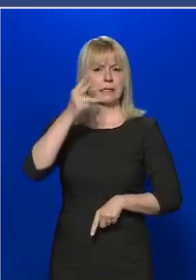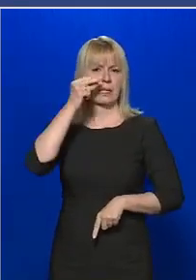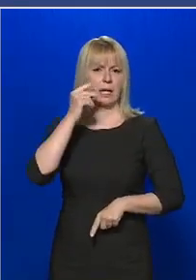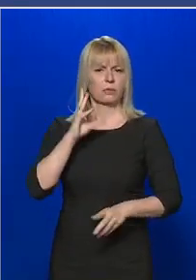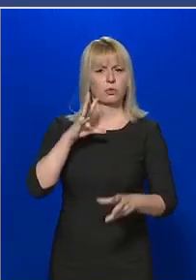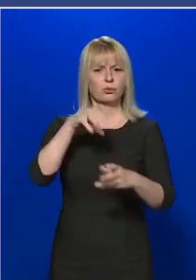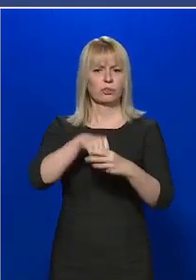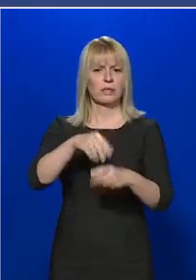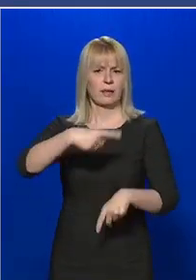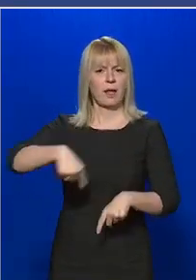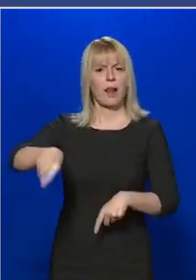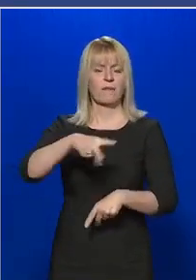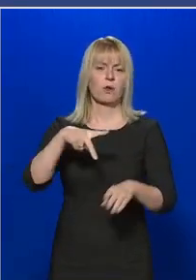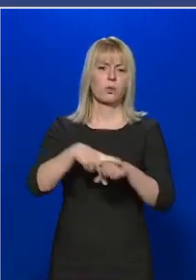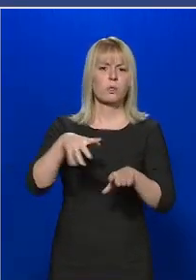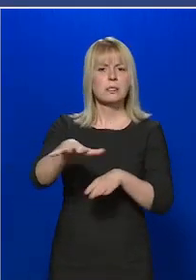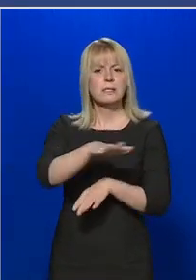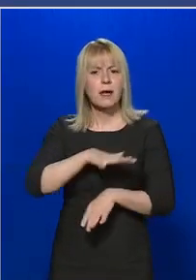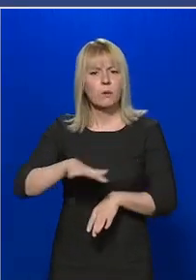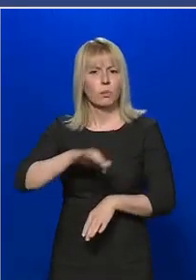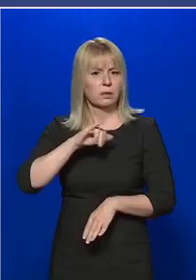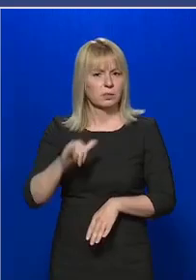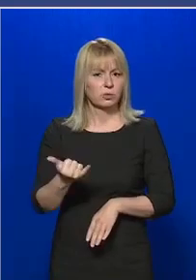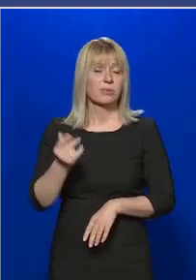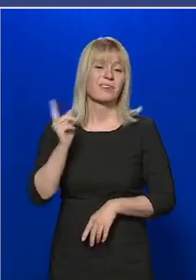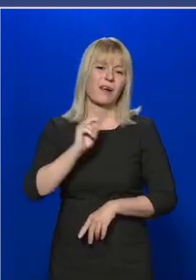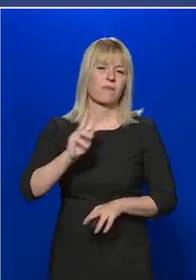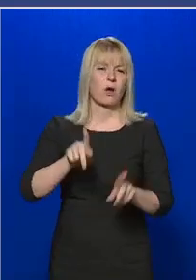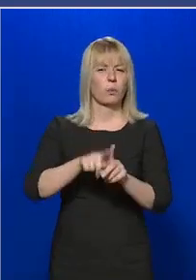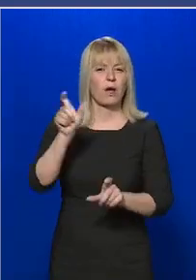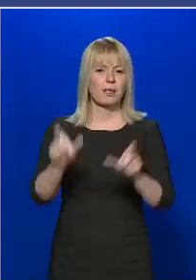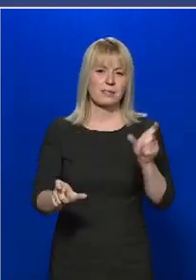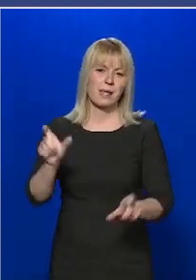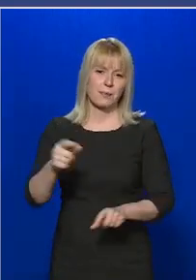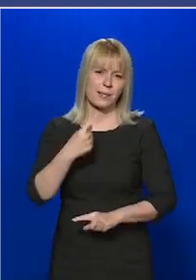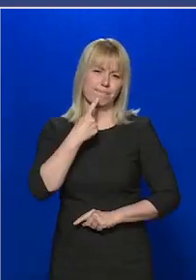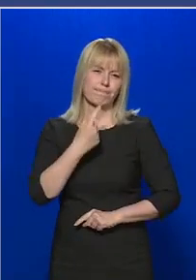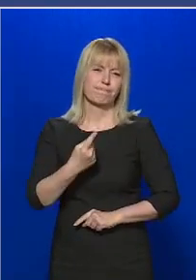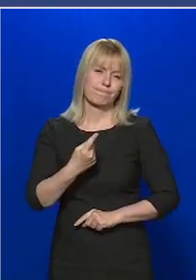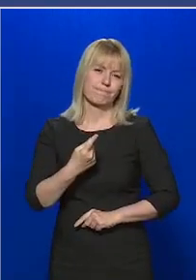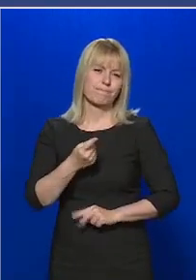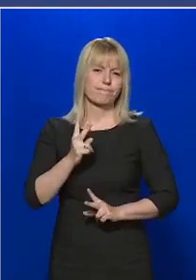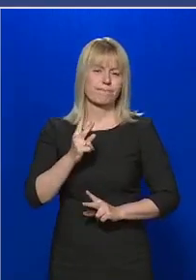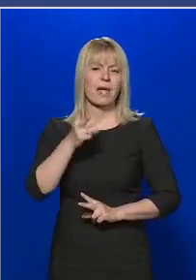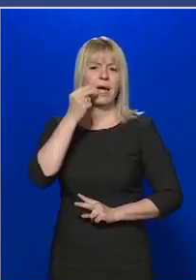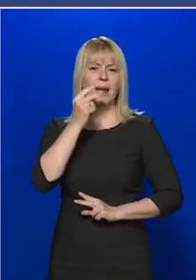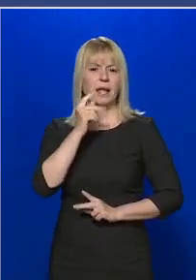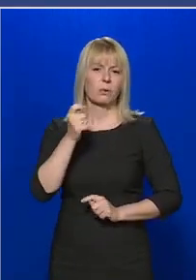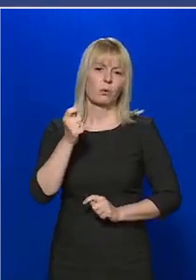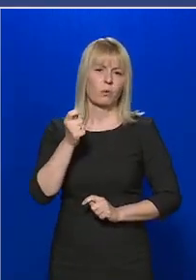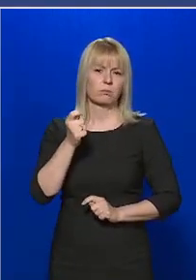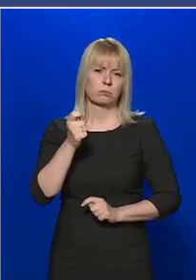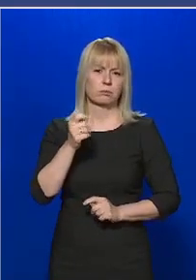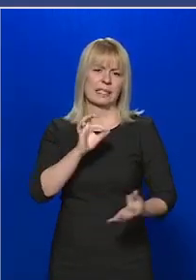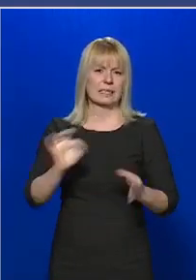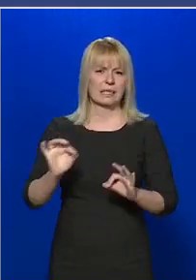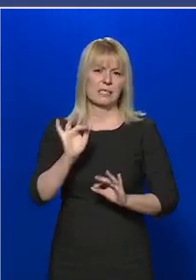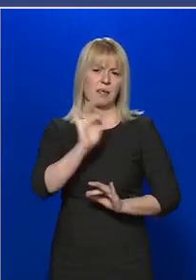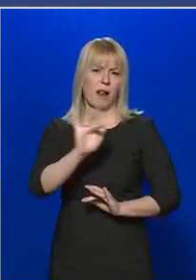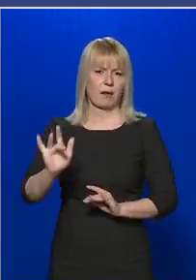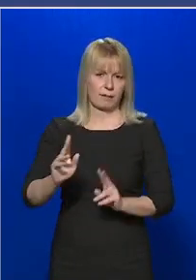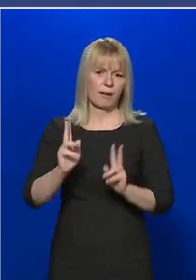ellenlétet a közterületeken, azonban vannak olyan személyek, akikkel szemben már rendőri intézkedéseket kellett foganatosítanunk.